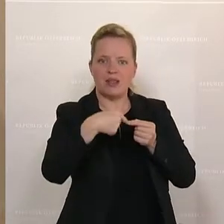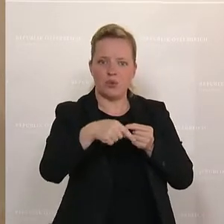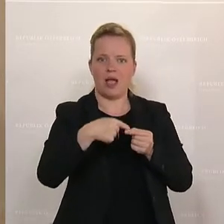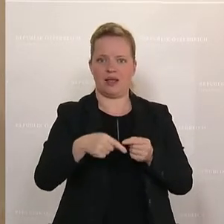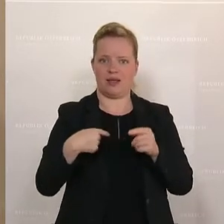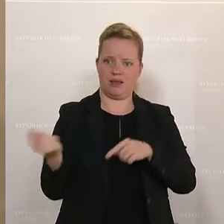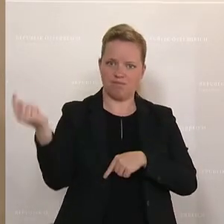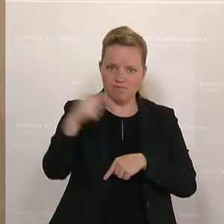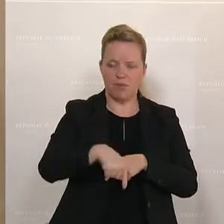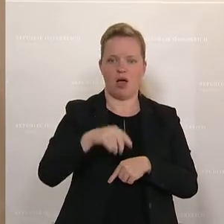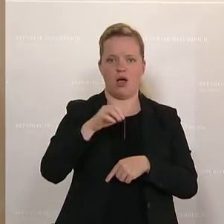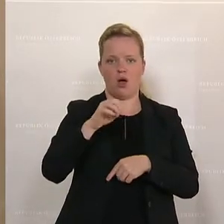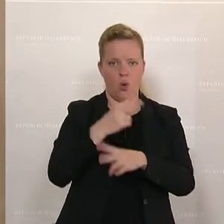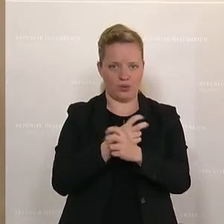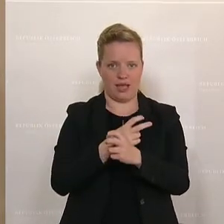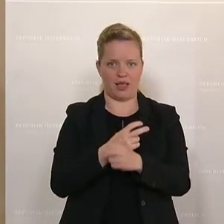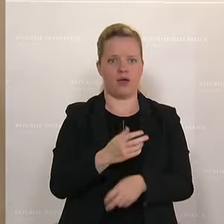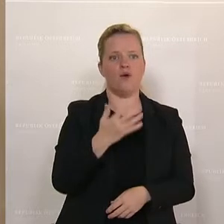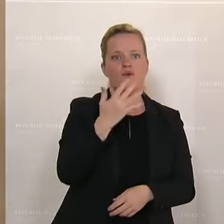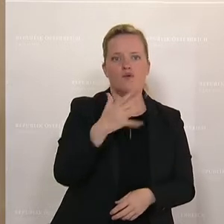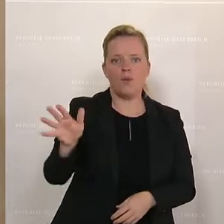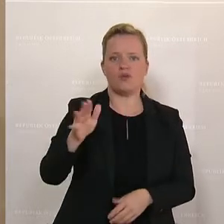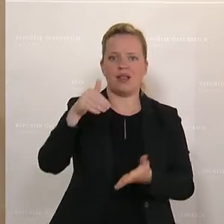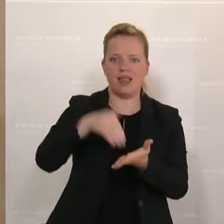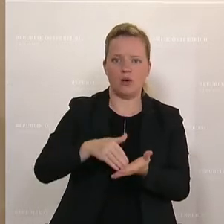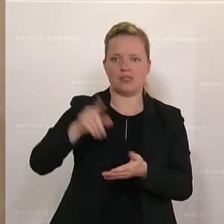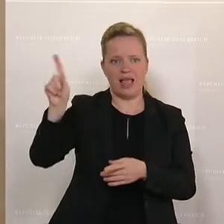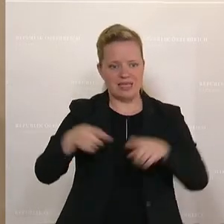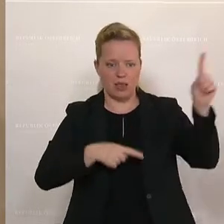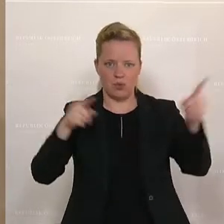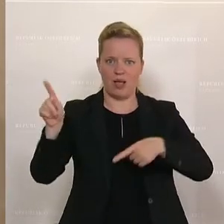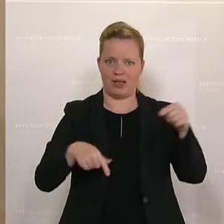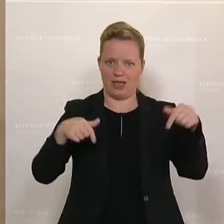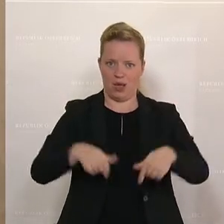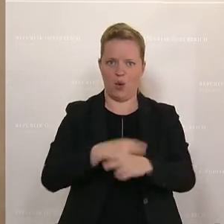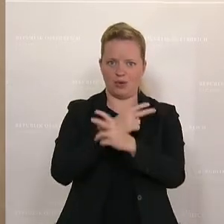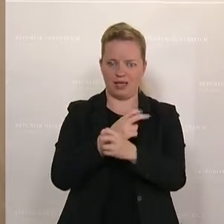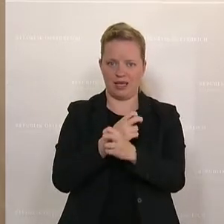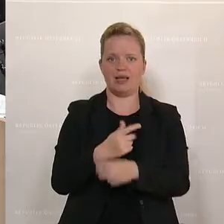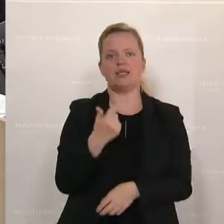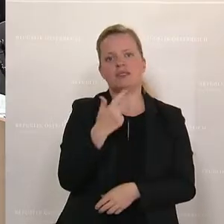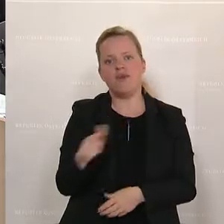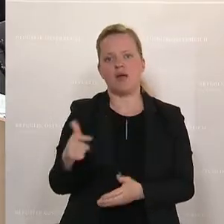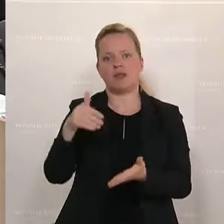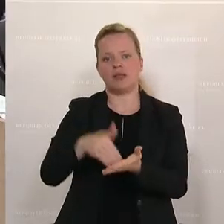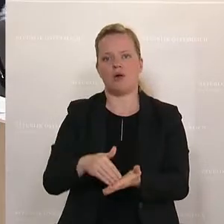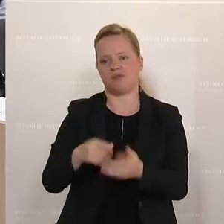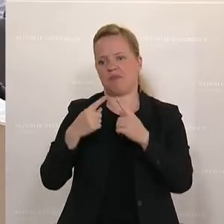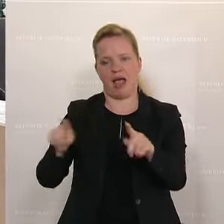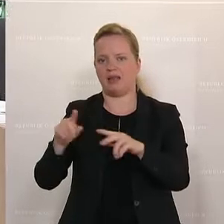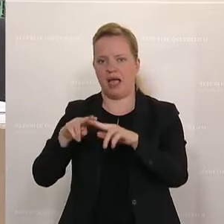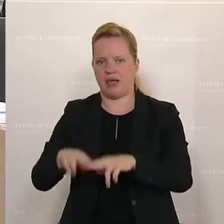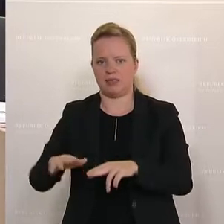Europa, von den 500.000 Entsendungen sind 200.000 in allen anderen Branchen, aber